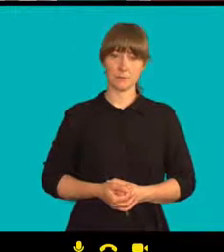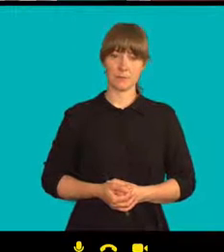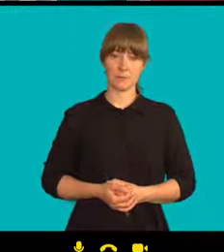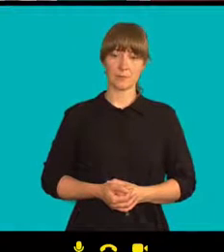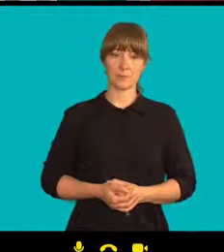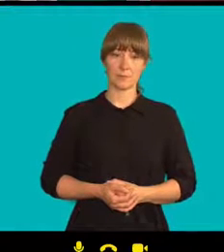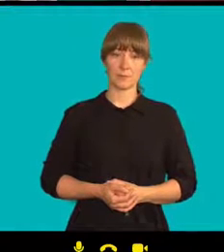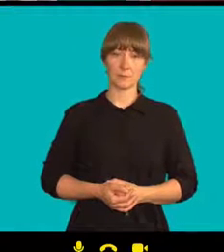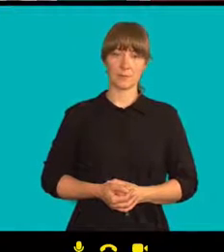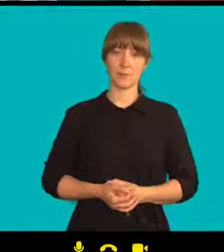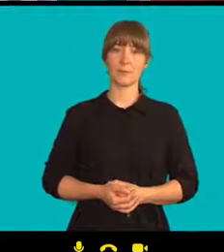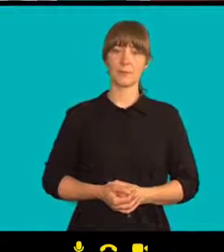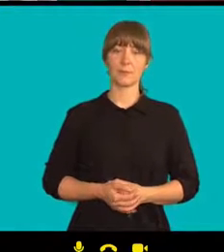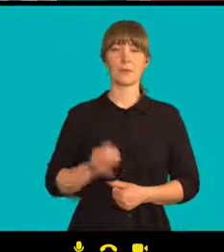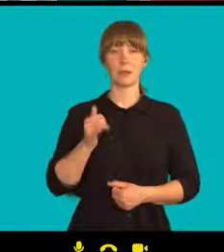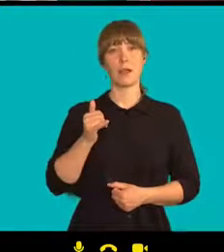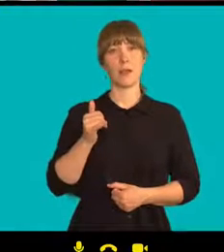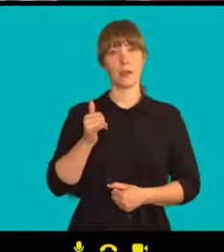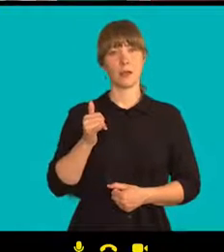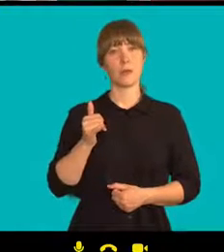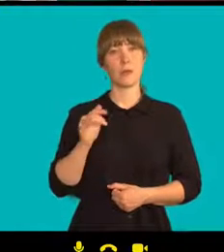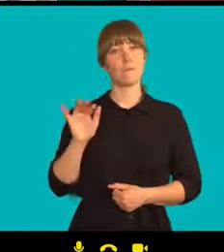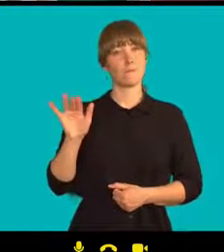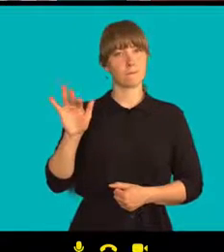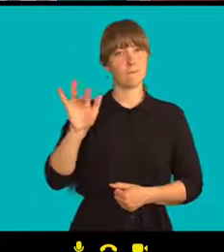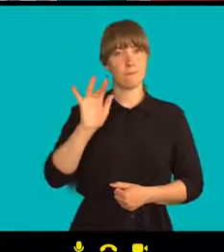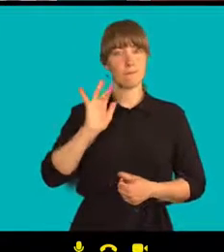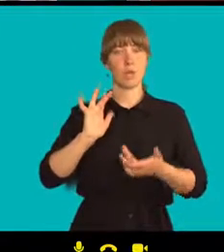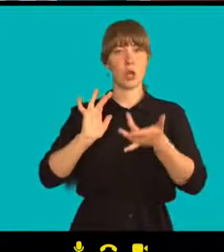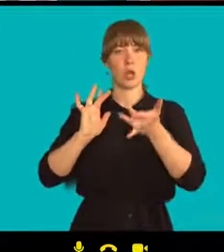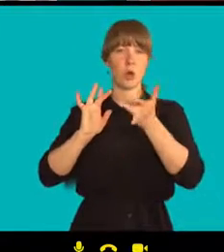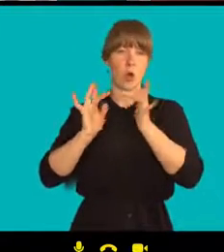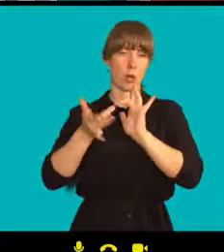Ano, pořád ještě máme nezávislá onlinová média.